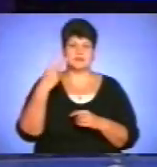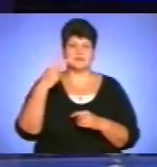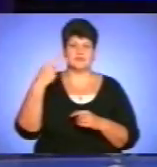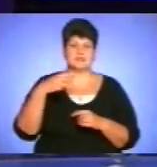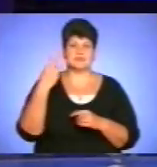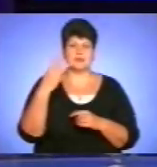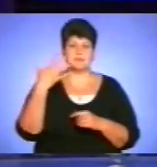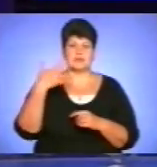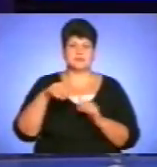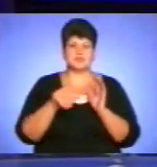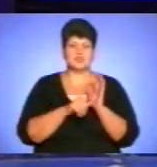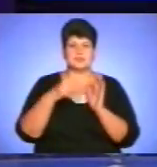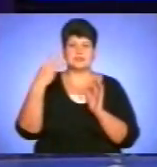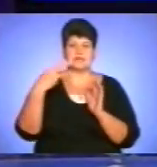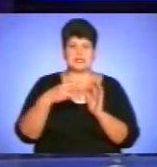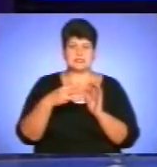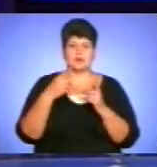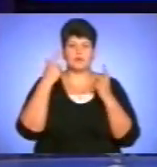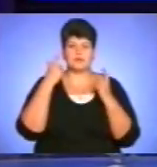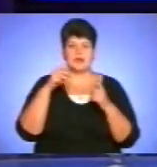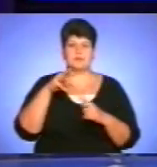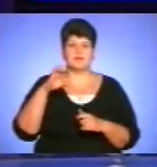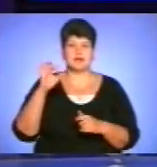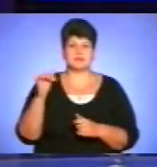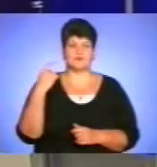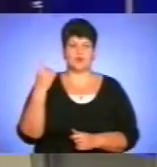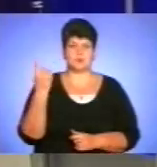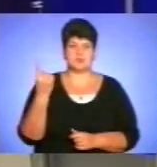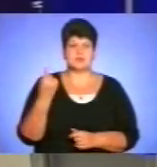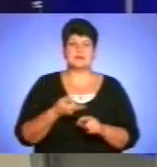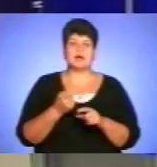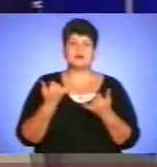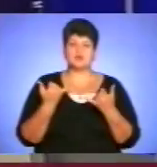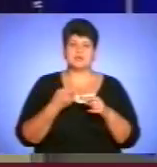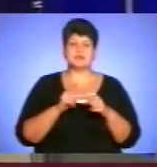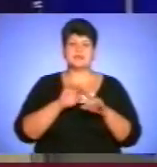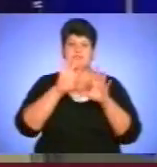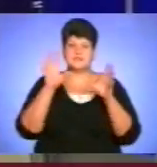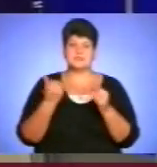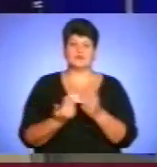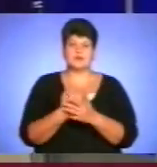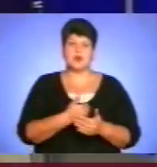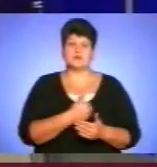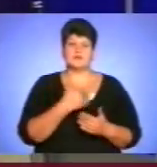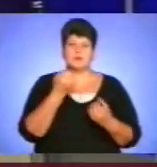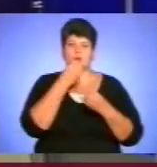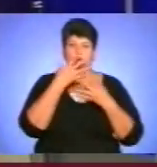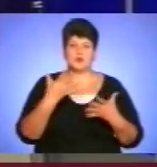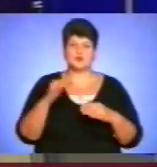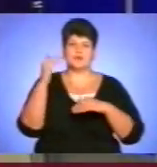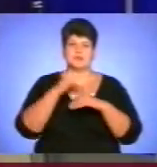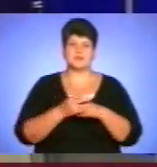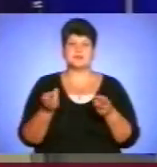56 30. – повідомляє управління МВС в області. На сьогодні це всі новини. Я бажаю вам хорошого вечора і